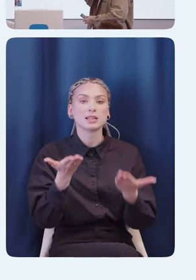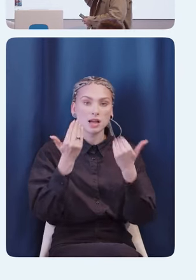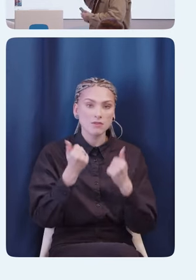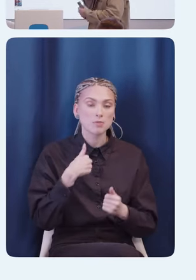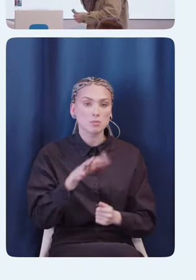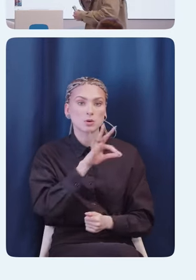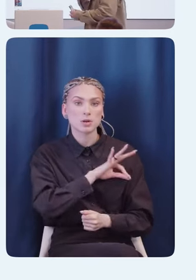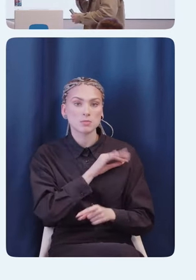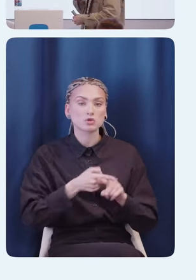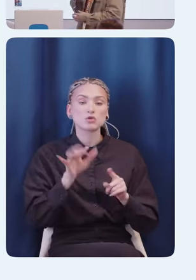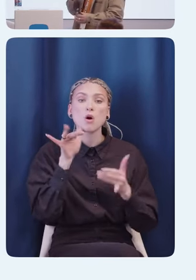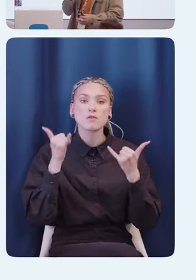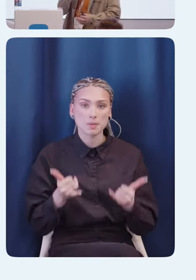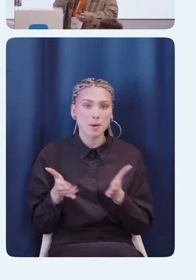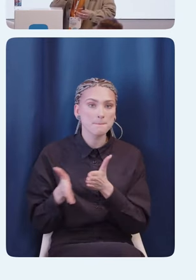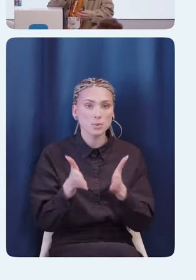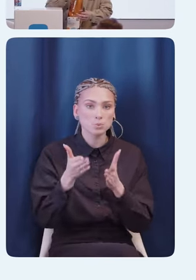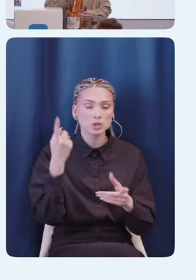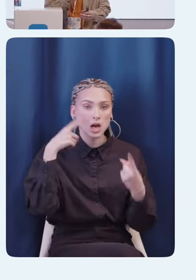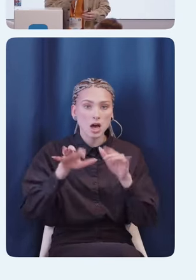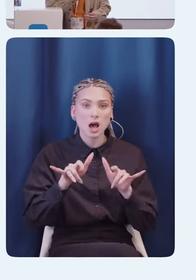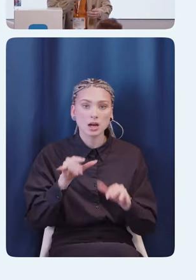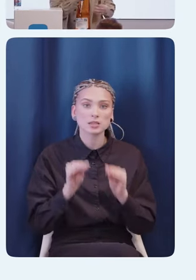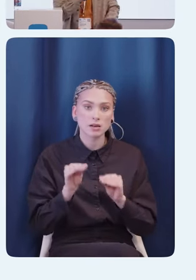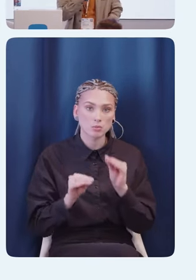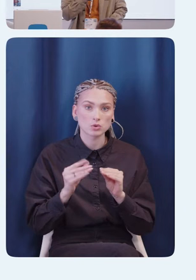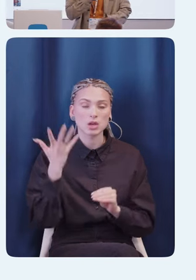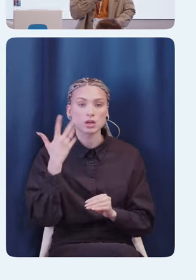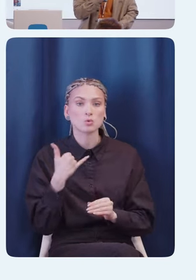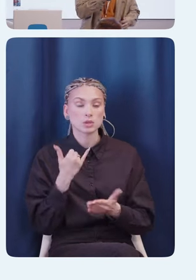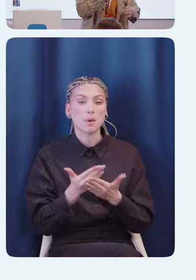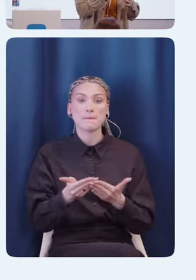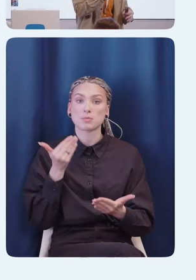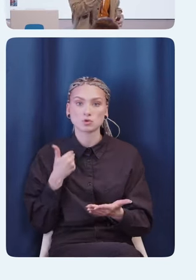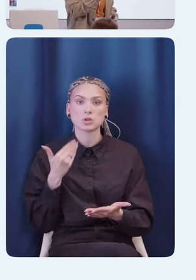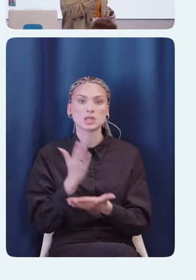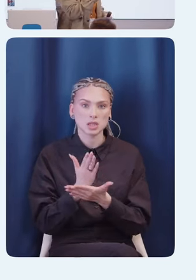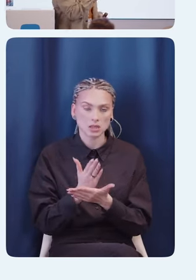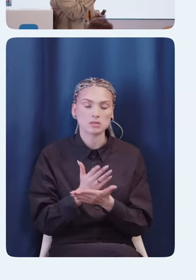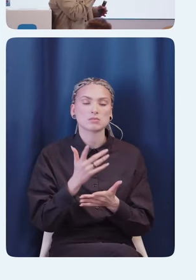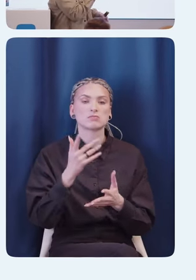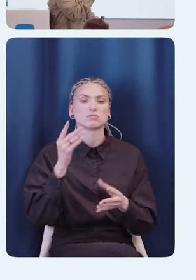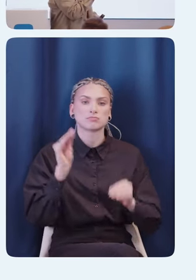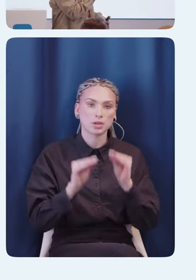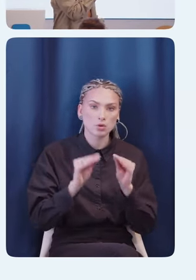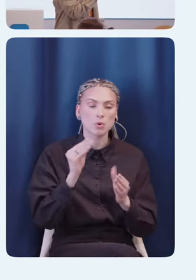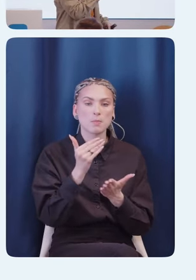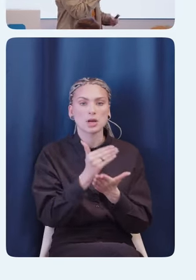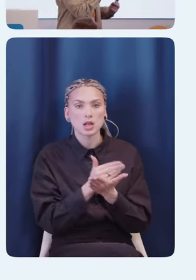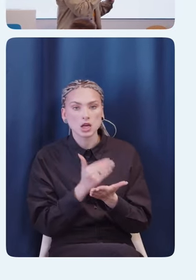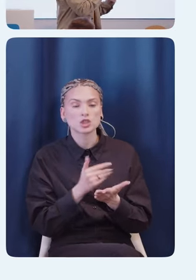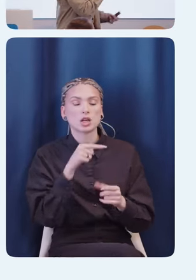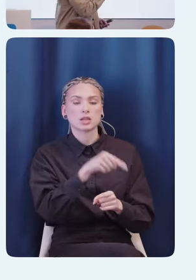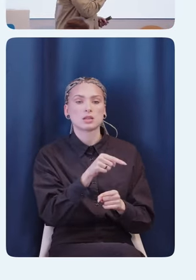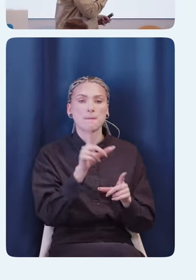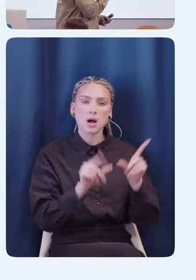теперь применять тот самый современный путь разработки. Когда, да, у нас по-прежнему существует проработка концепции приложения по заказам молока,